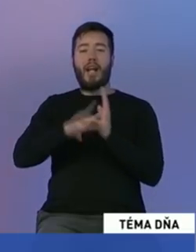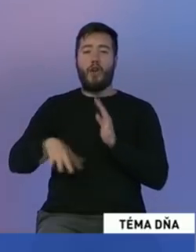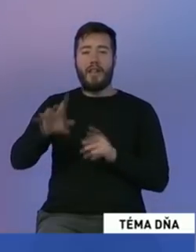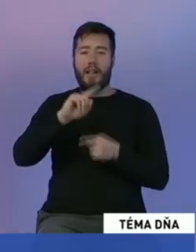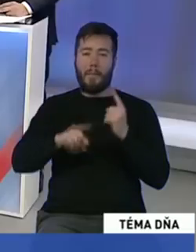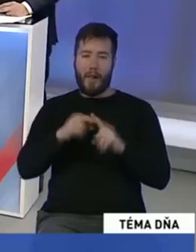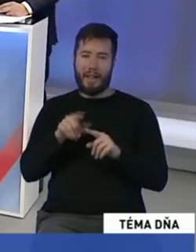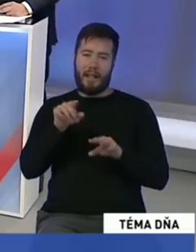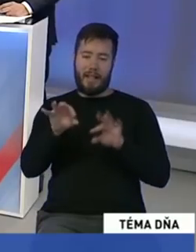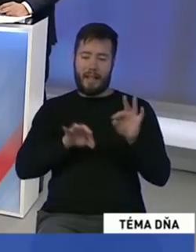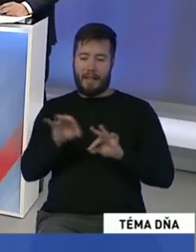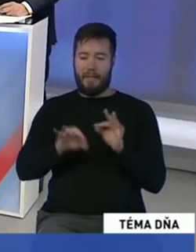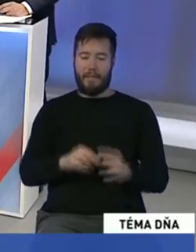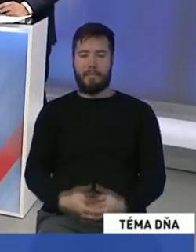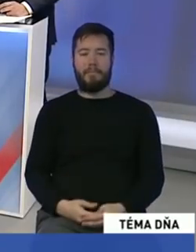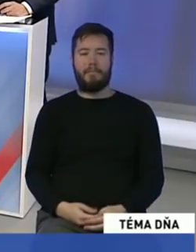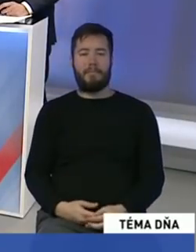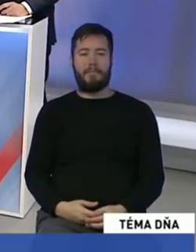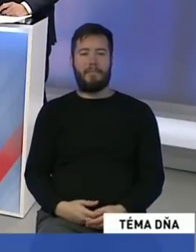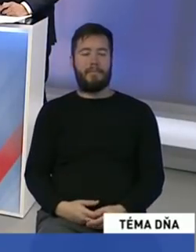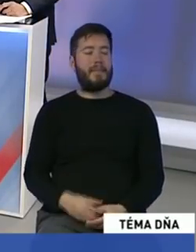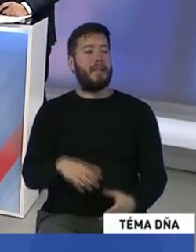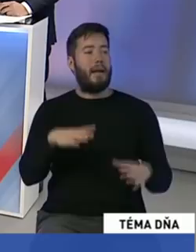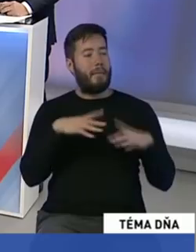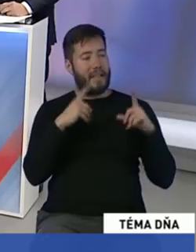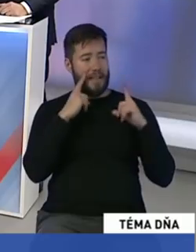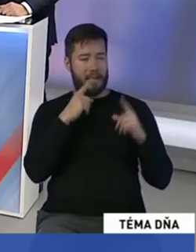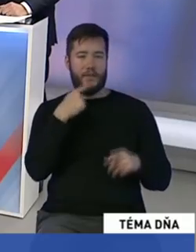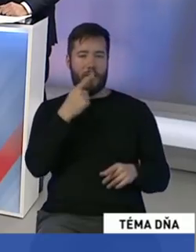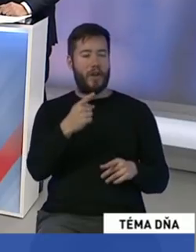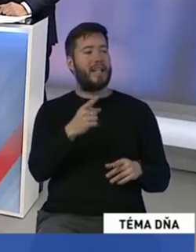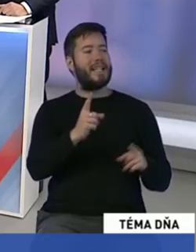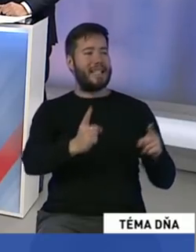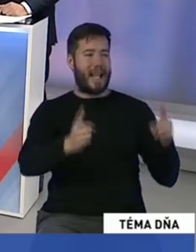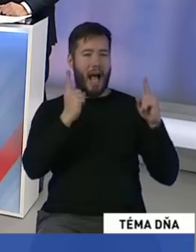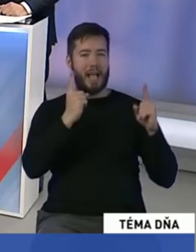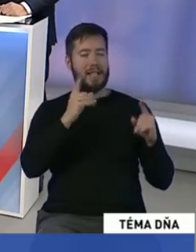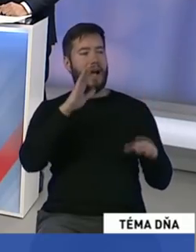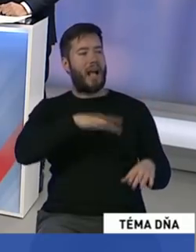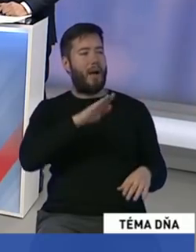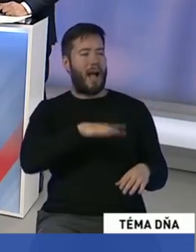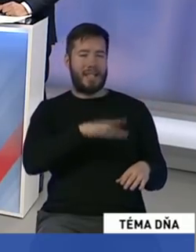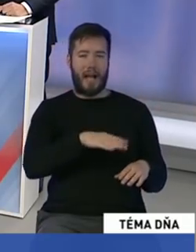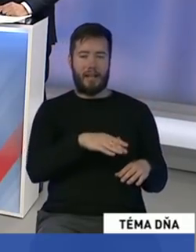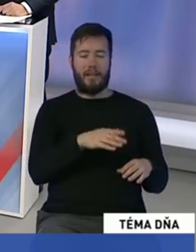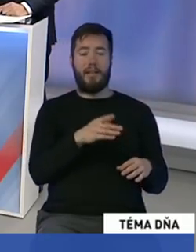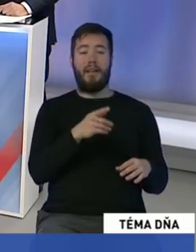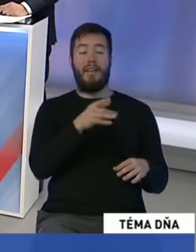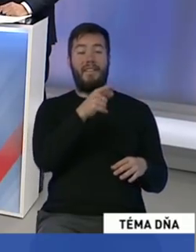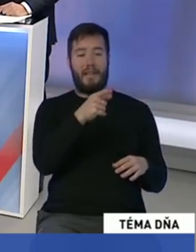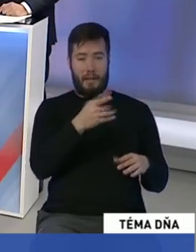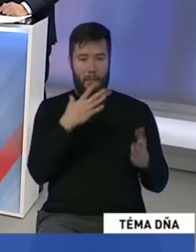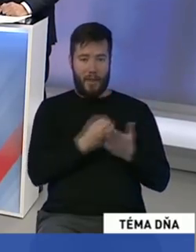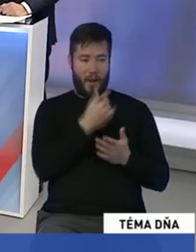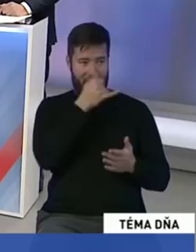Pán Hatás, vy ste za plošný zákaz hazardu. V Nitre sa vám podarilo prijať nariadenie, ktoré zakazuje herňa kasina v meste a kandidujete do parlamentu